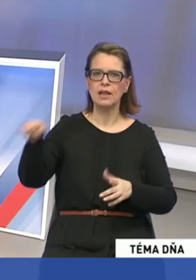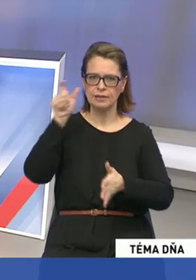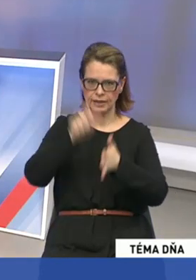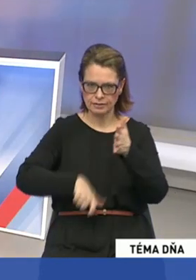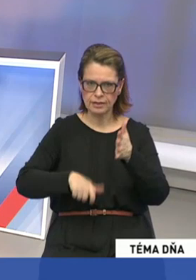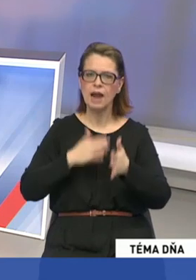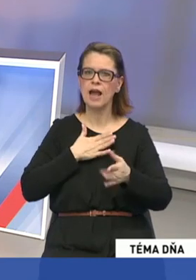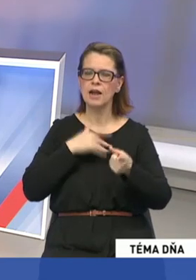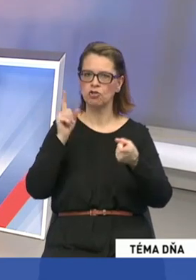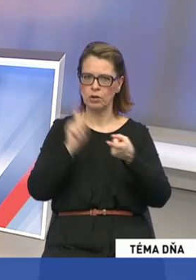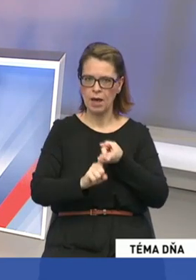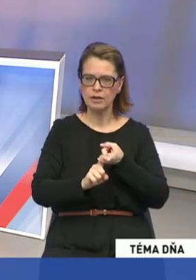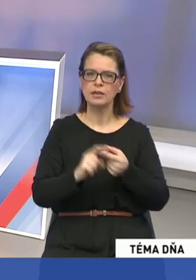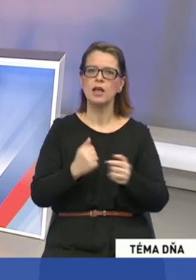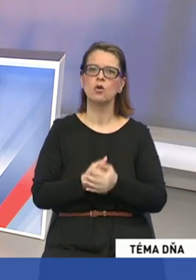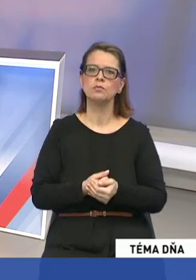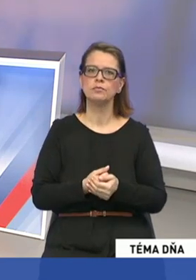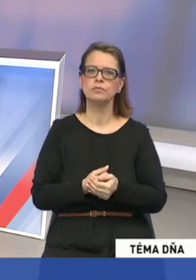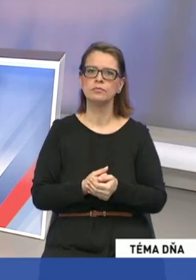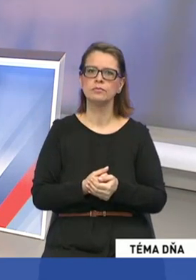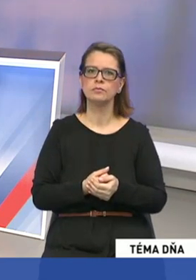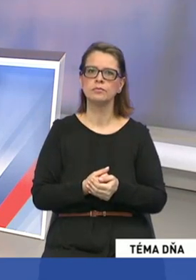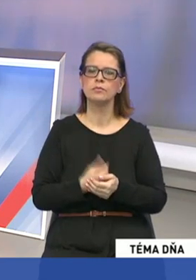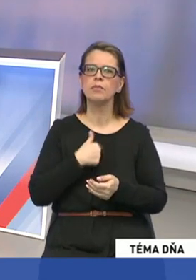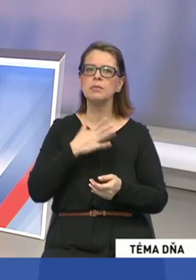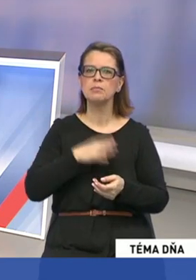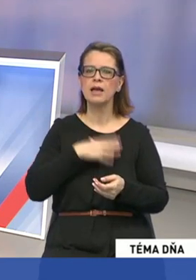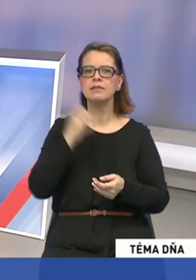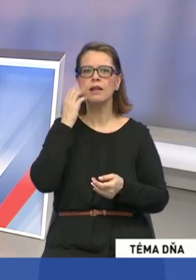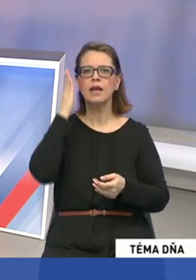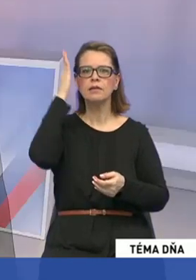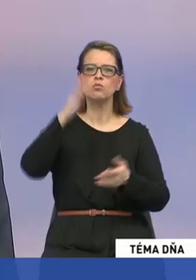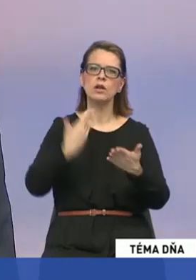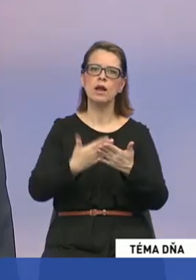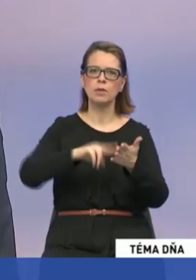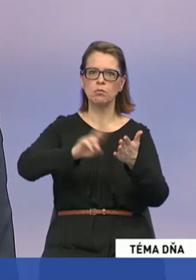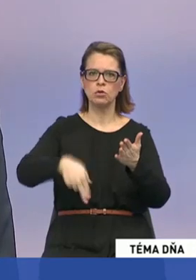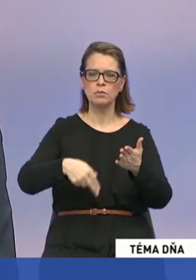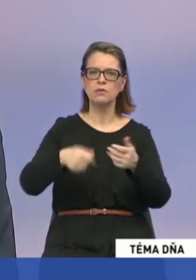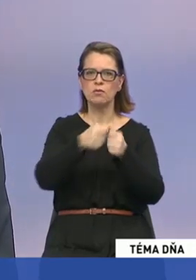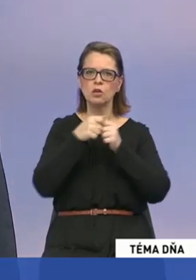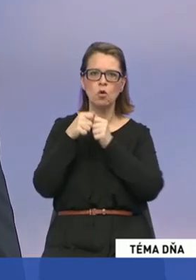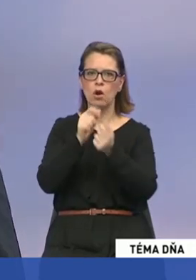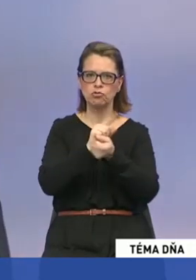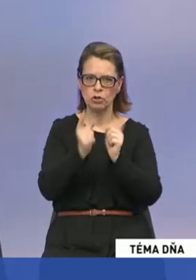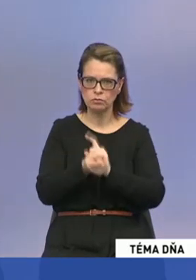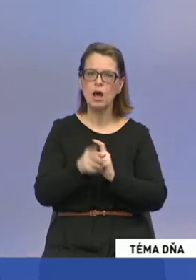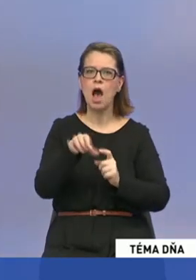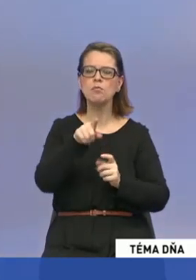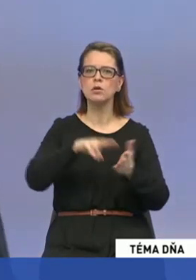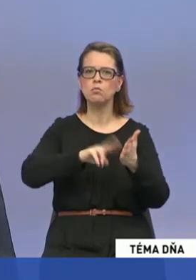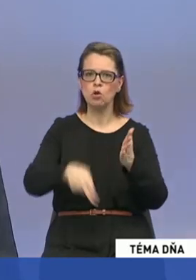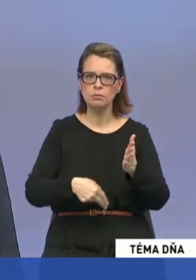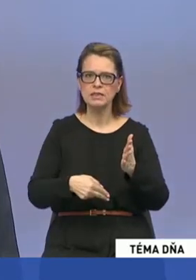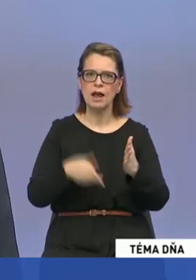a našich partnerov. Chceli by sme, aby keď sa bude napríklad podpisovať samotná koaličná dohoda, tak aby ju podpísali nie